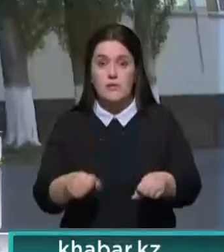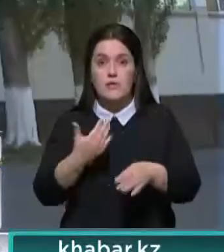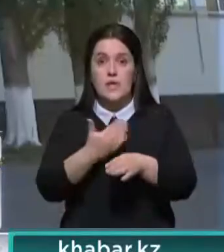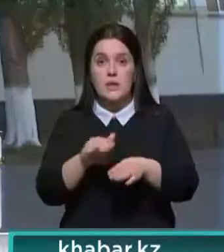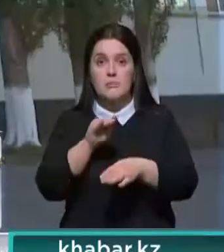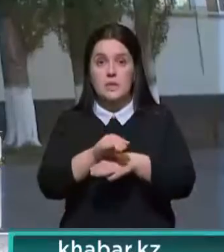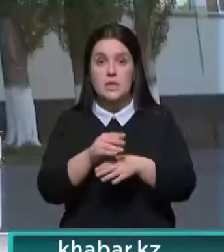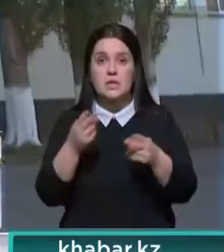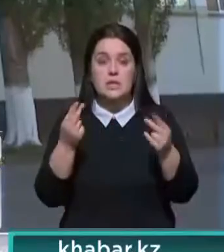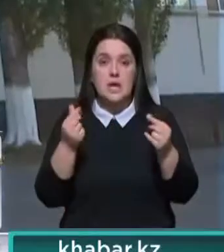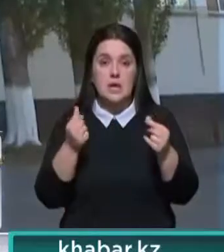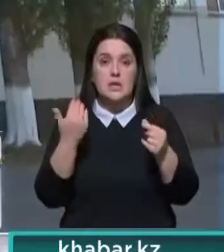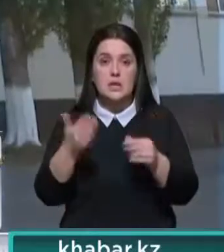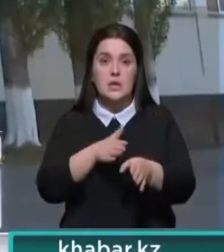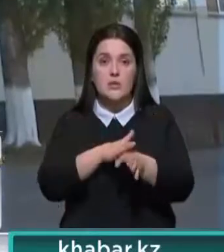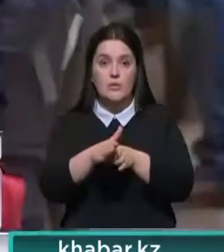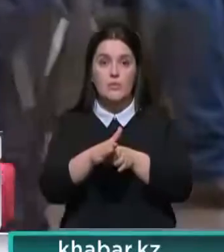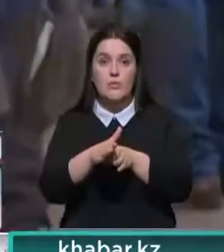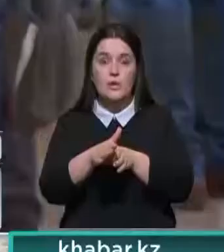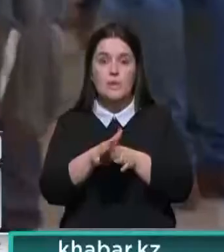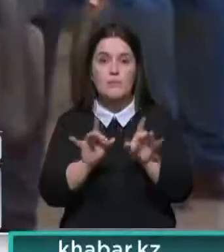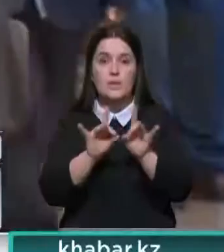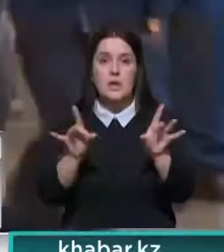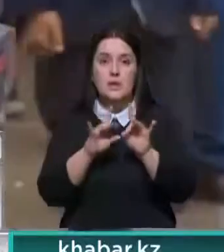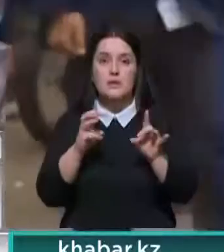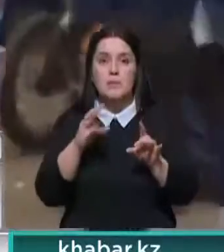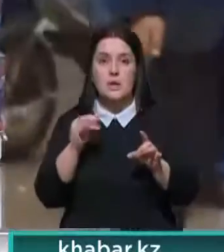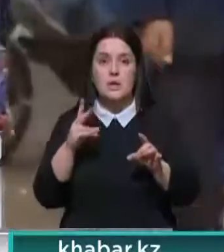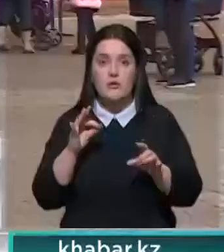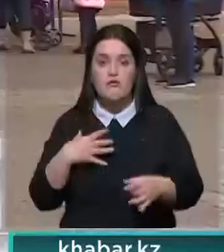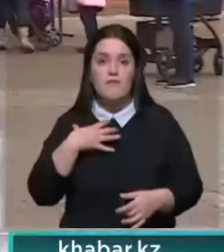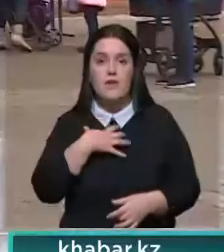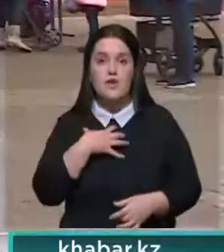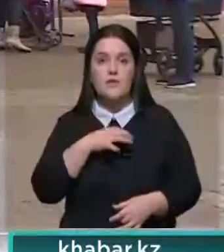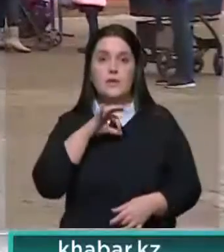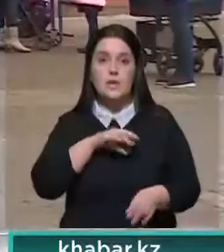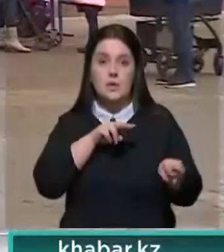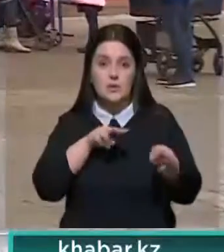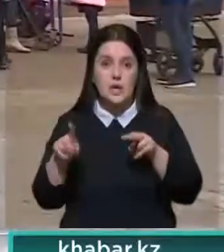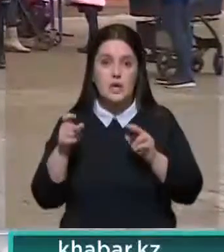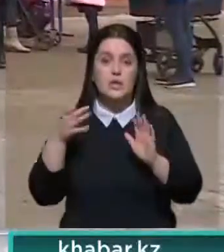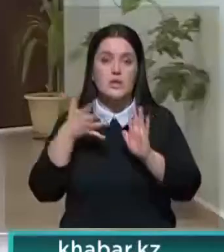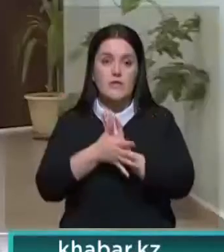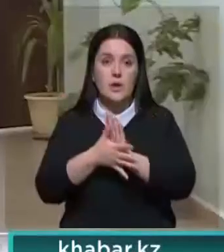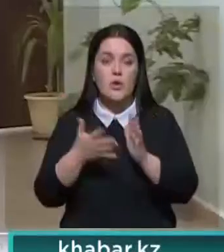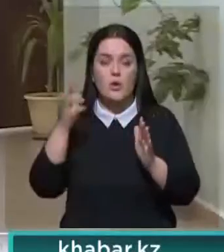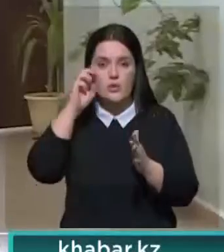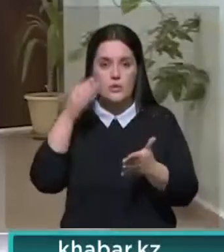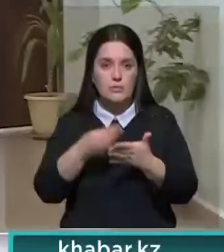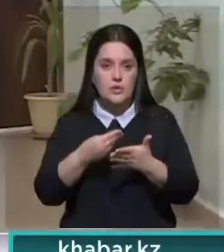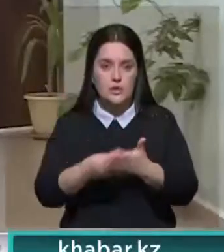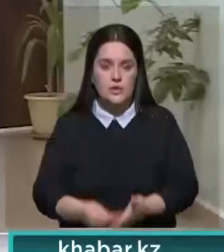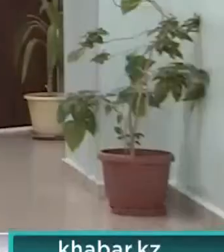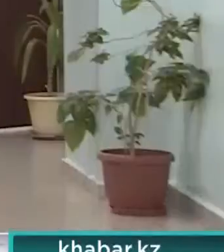выделения дополнительных средств на их реализацию. При этом, по словам Алихана Смаилова, важен эффективный контроль расходования бюджета.